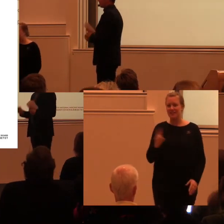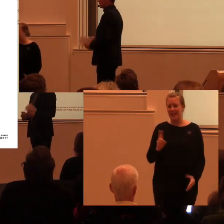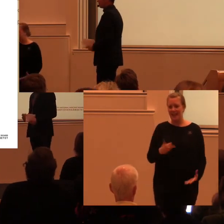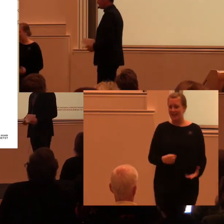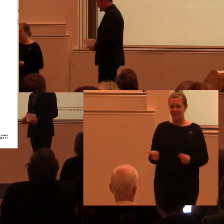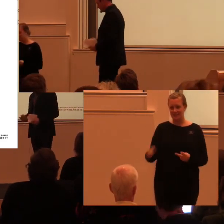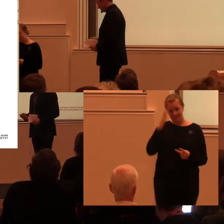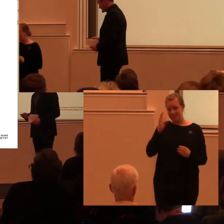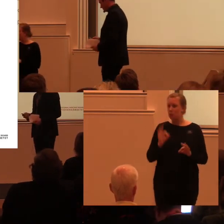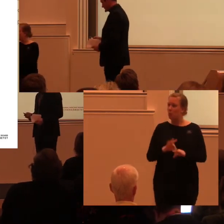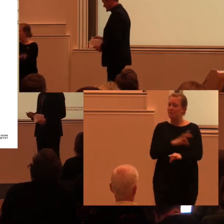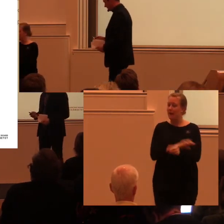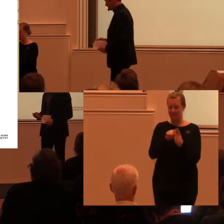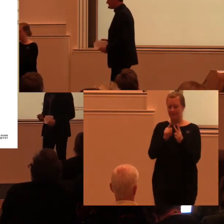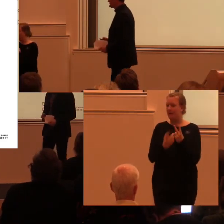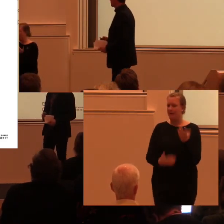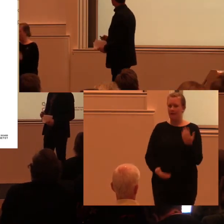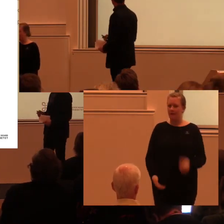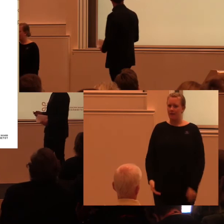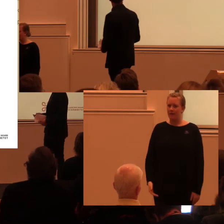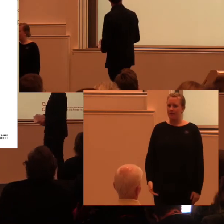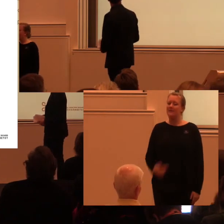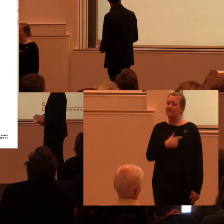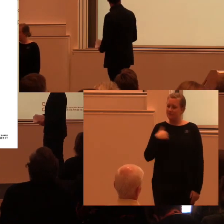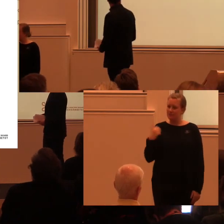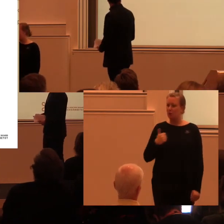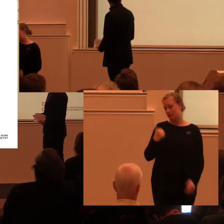Och här behöver det byggas upp någon slags bättre verktyg.